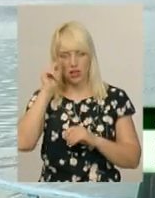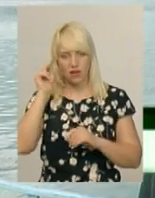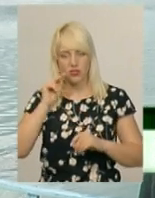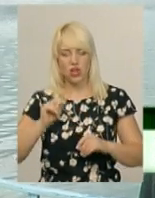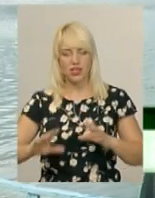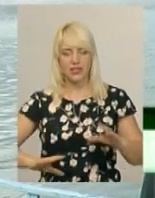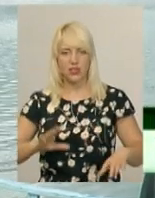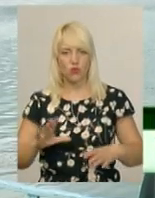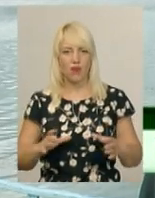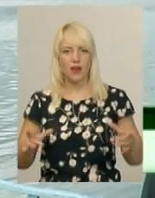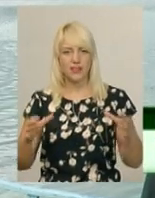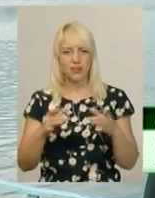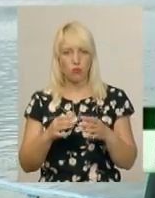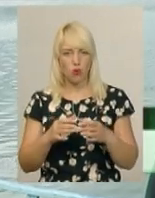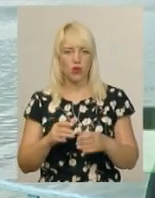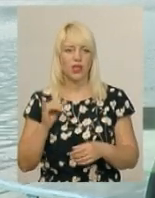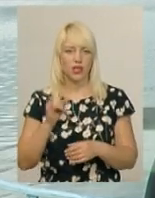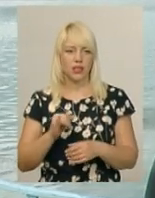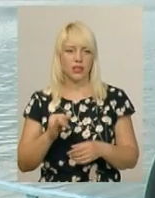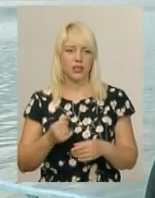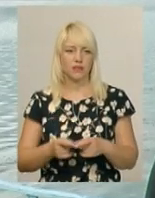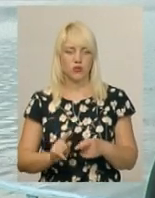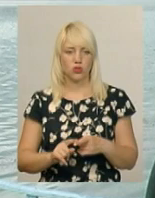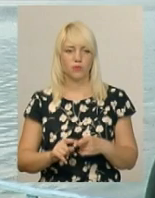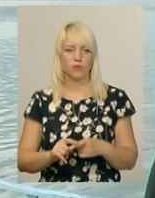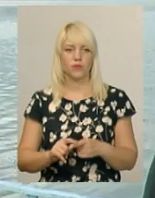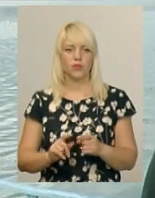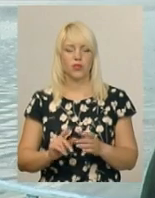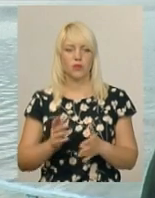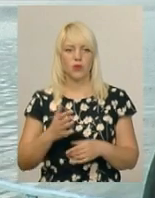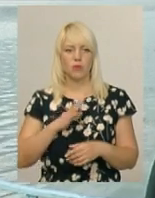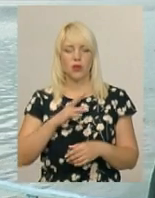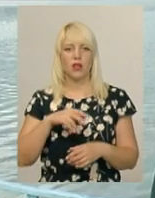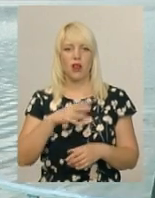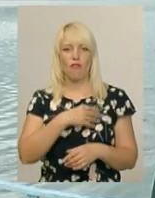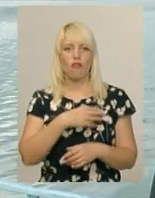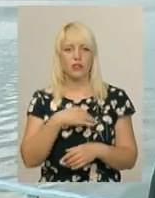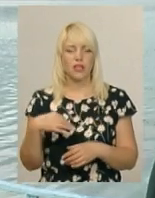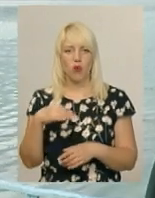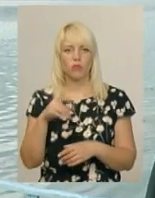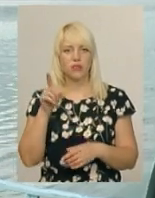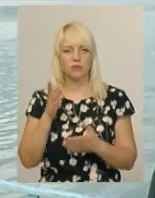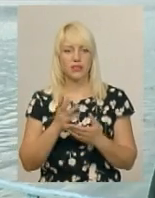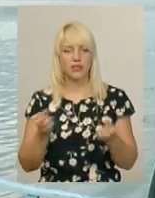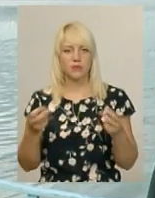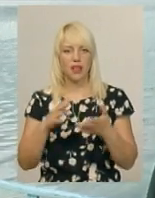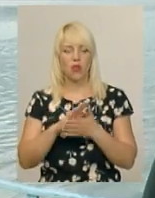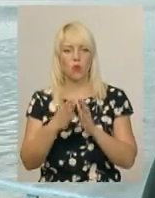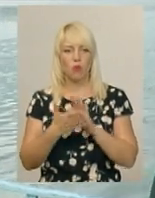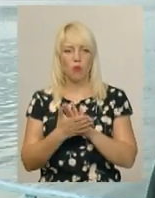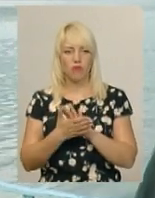збори. У нас в даному случай було в Добротворі Львовської області, там є спеціальні умови, які